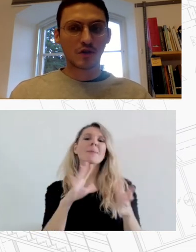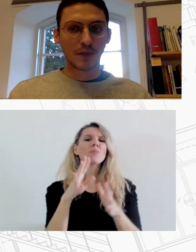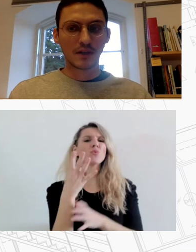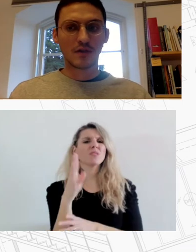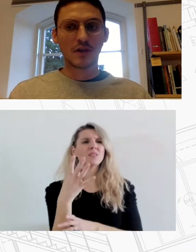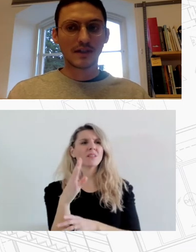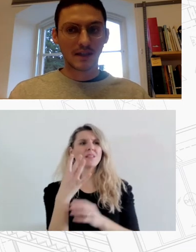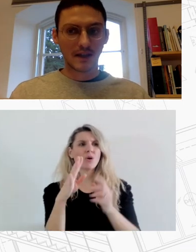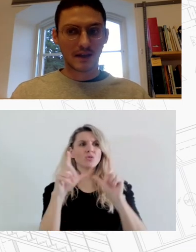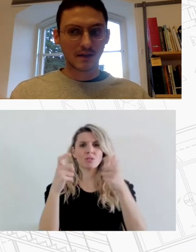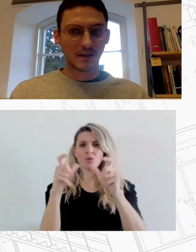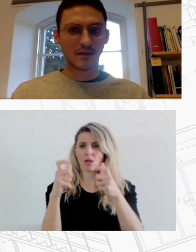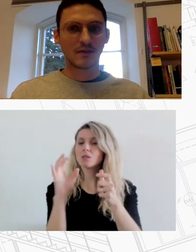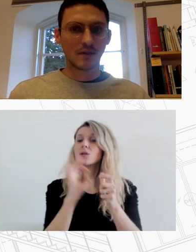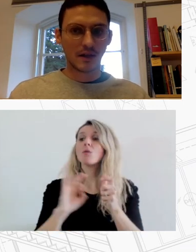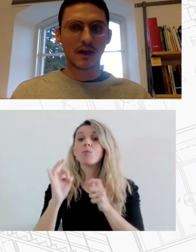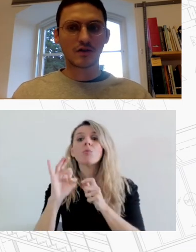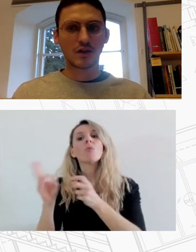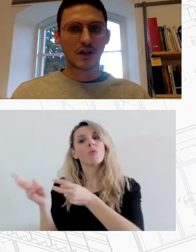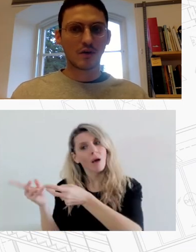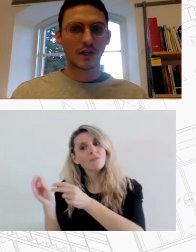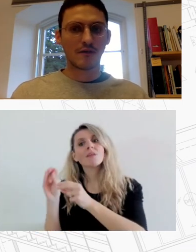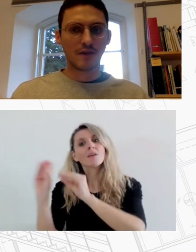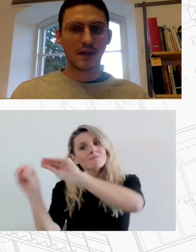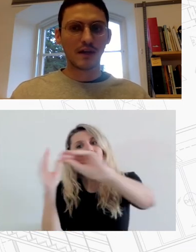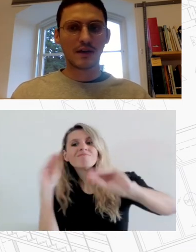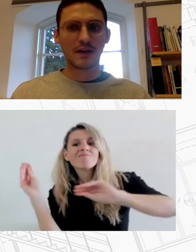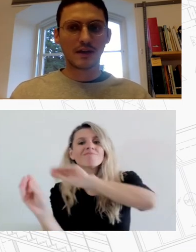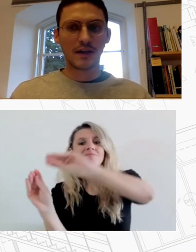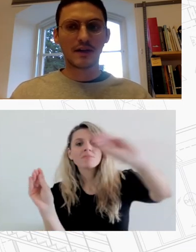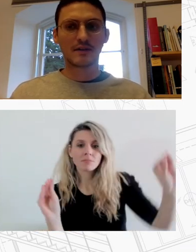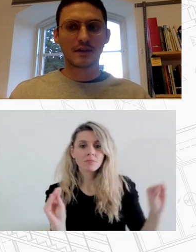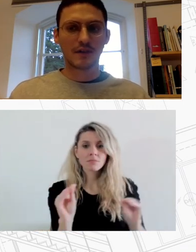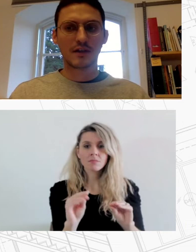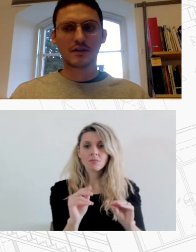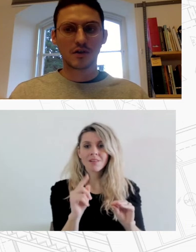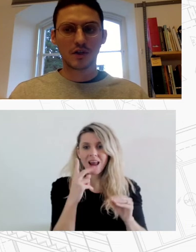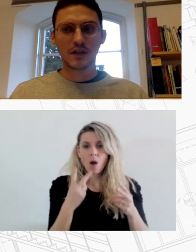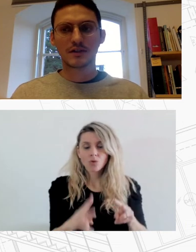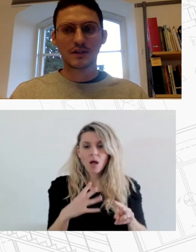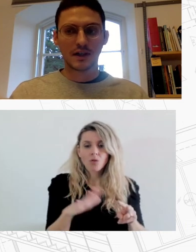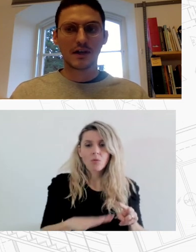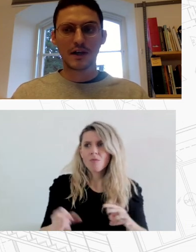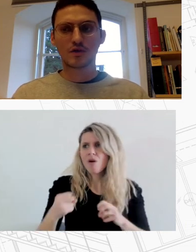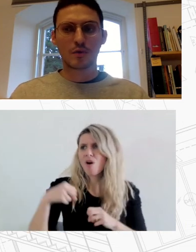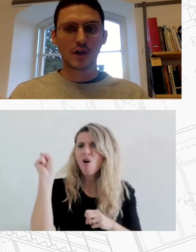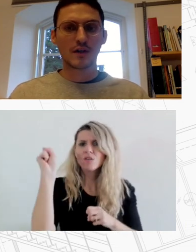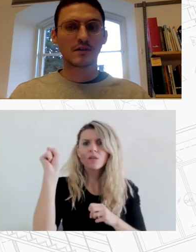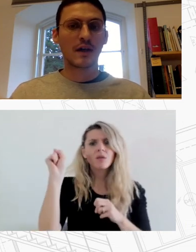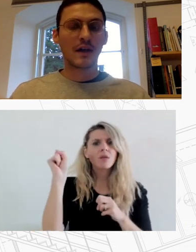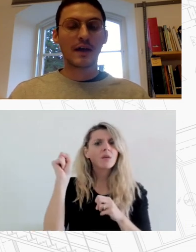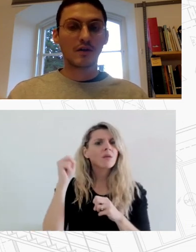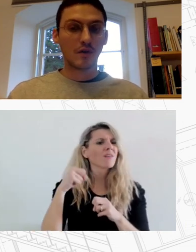μέρος της τοπικής κοινωνίας αντέδρασε ασκώντας ακόμη και βία ενάντια στις αφητήσεις οικογένειες και σε αλληλέγγυους